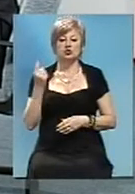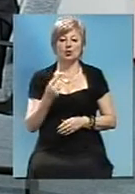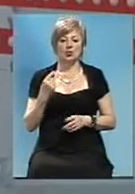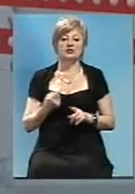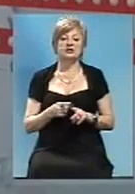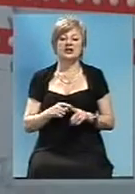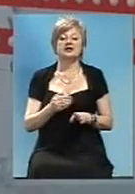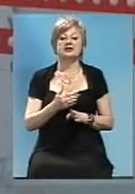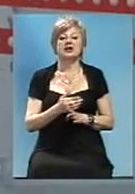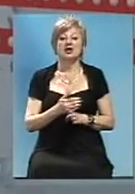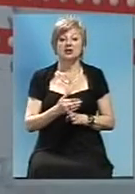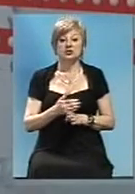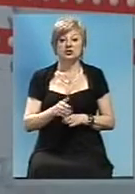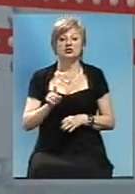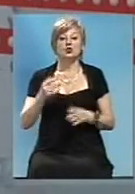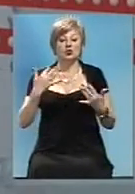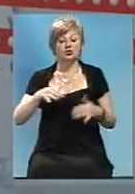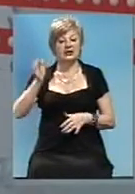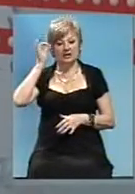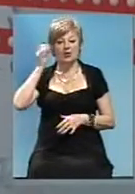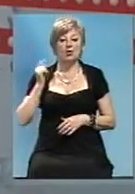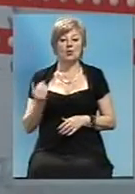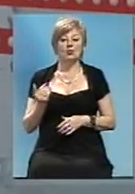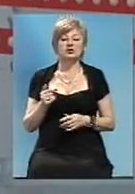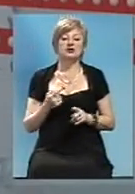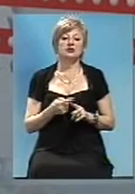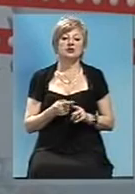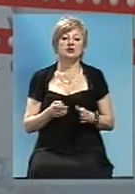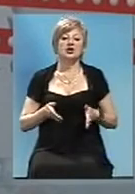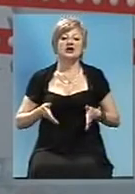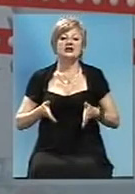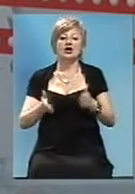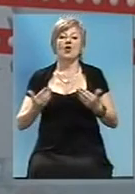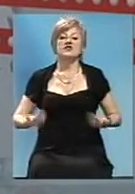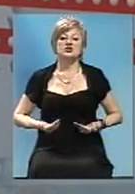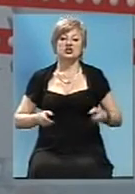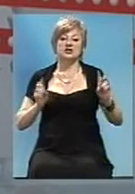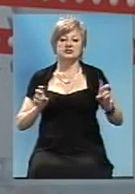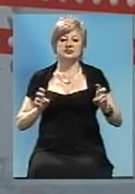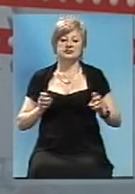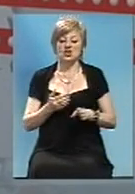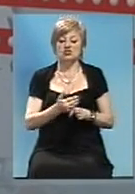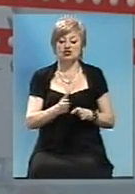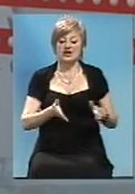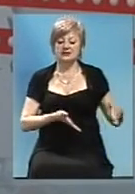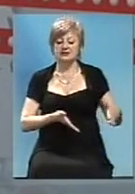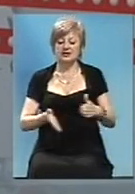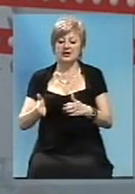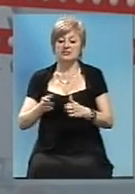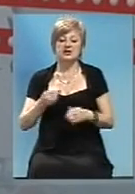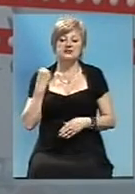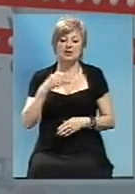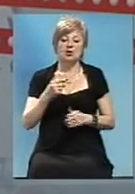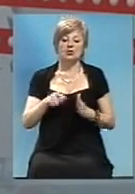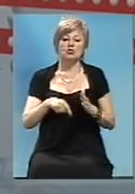частина дороги, про яку ви вже нагадали. Її в народі називають «дорогою життя». Це частина траси Запоріжжя-Маріуполь,